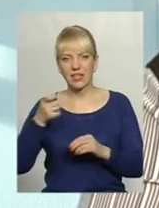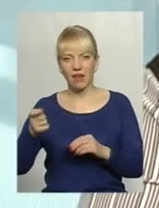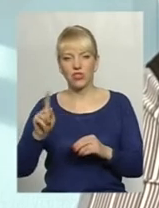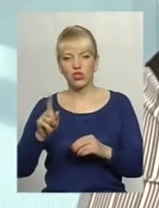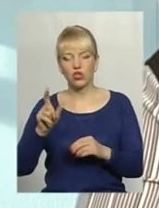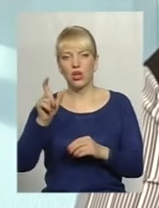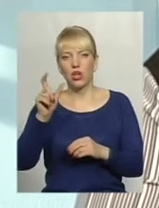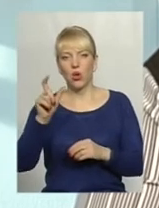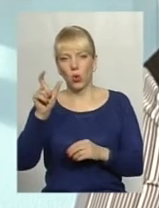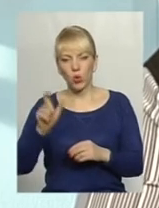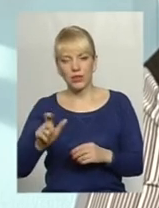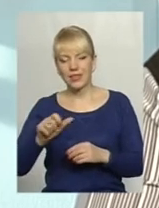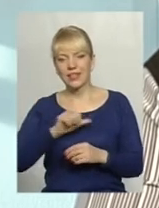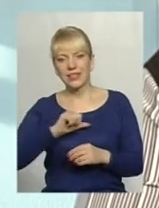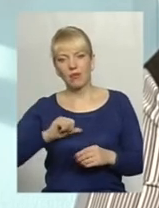насильства,